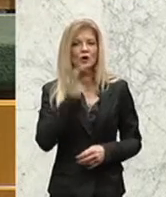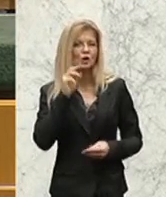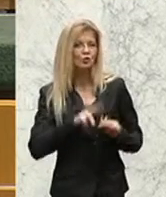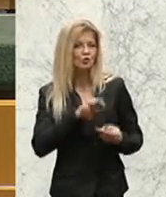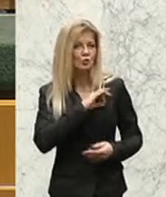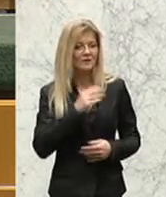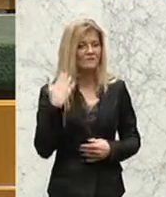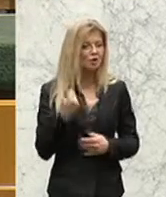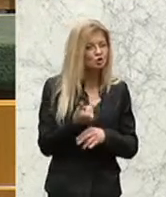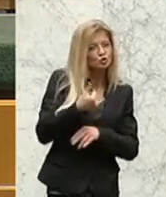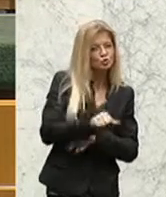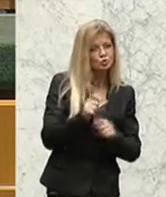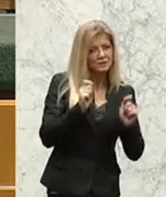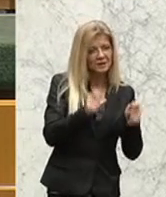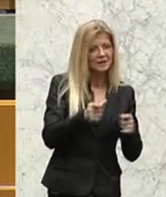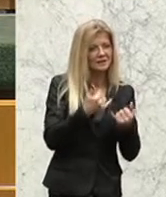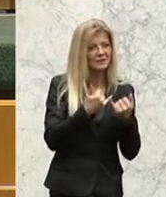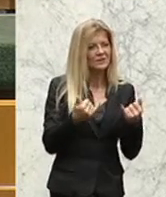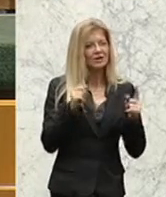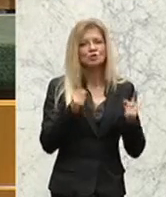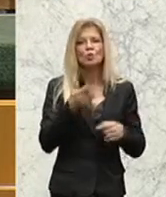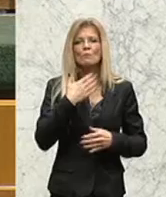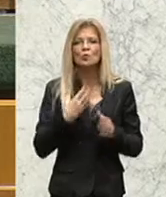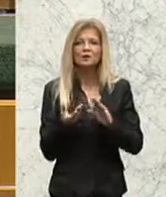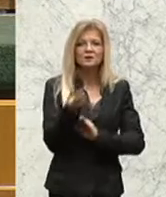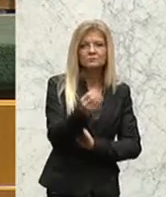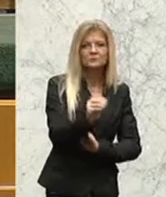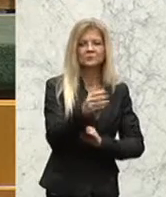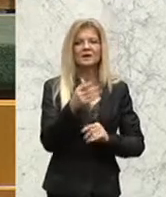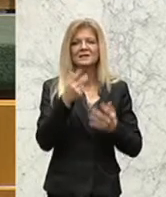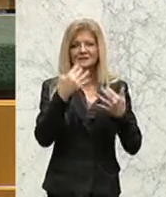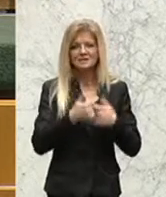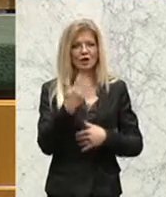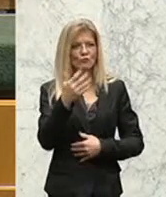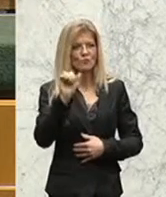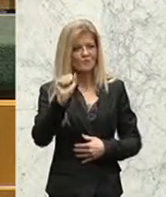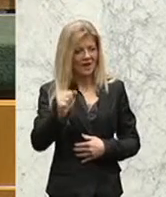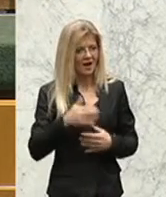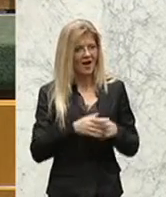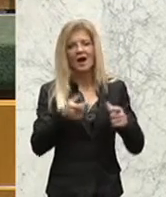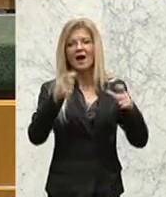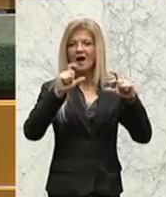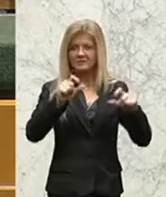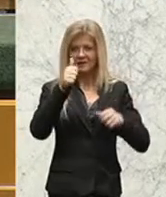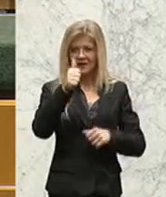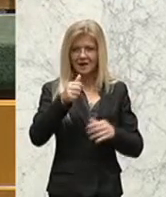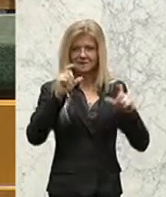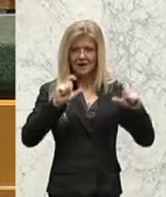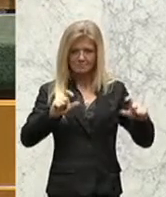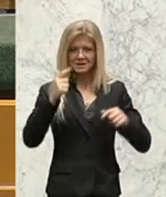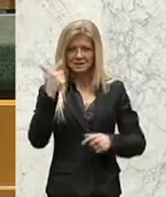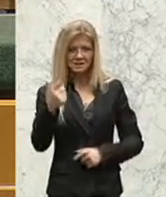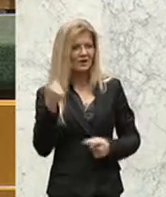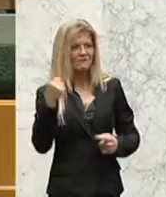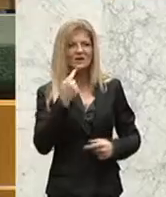betreffend Einfügung einer neuen Ziffer 5a in Artikel 1, Paragraf 5, Absatz 2 eingebracht. Wer spricht